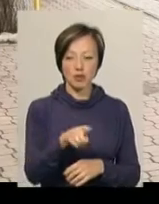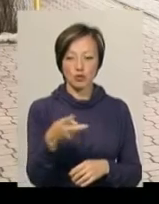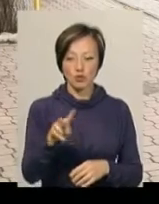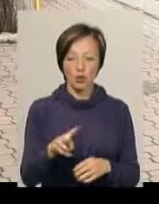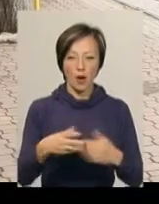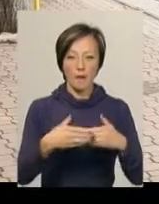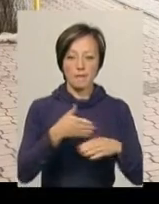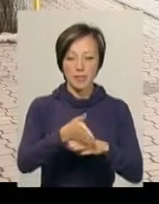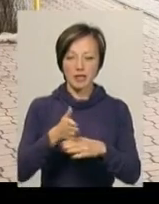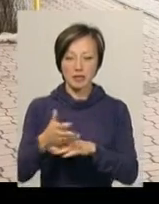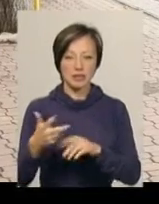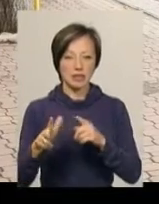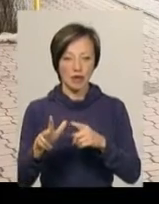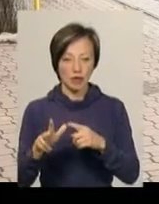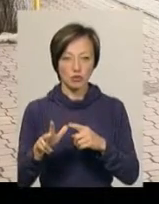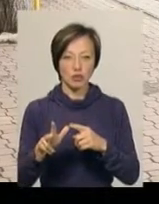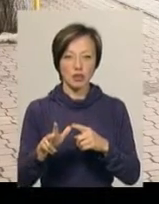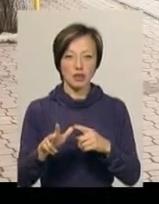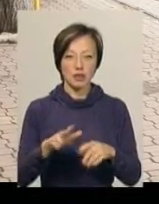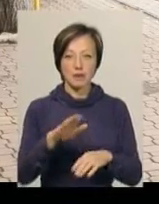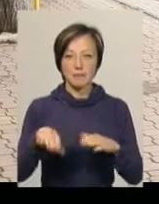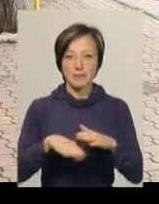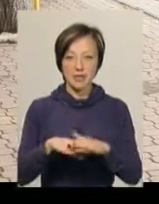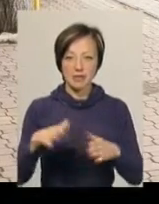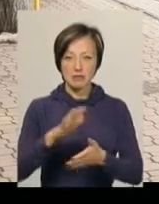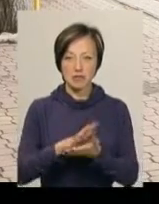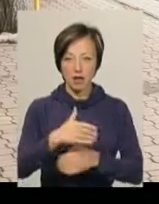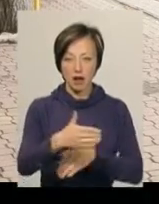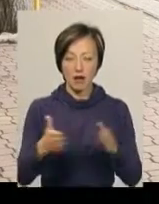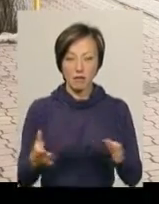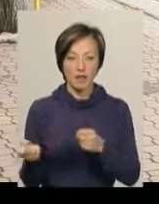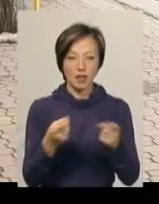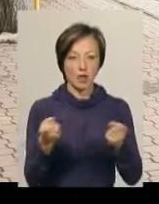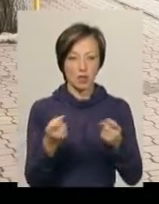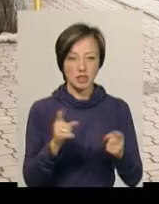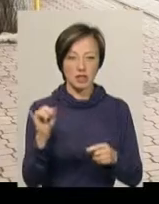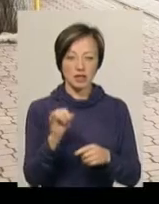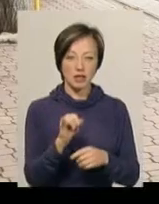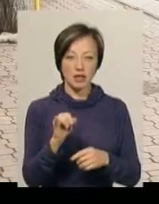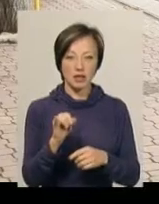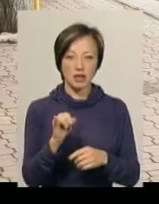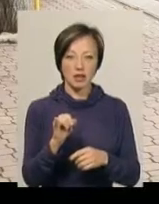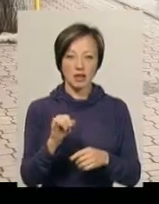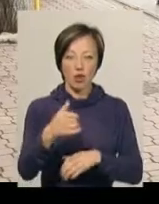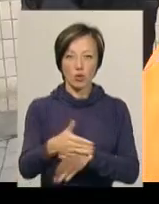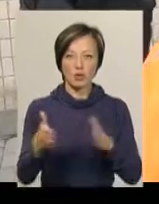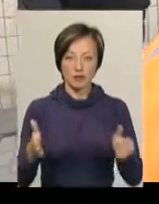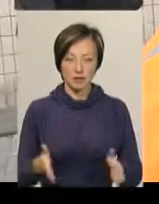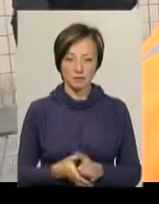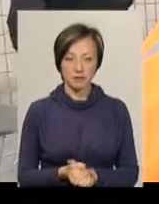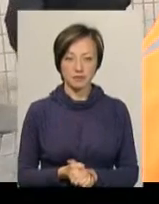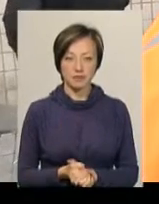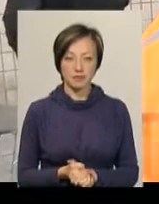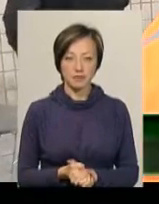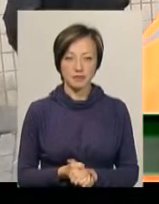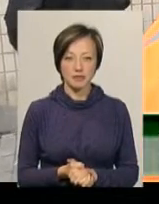під'їзду, з третього, з підсміттєкамери, виносить і скидає ці контейнери. Годин